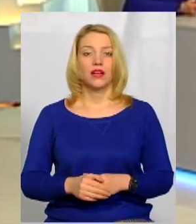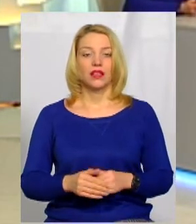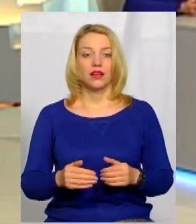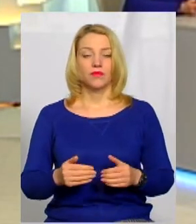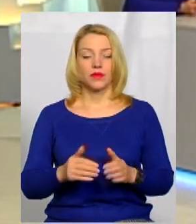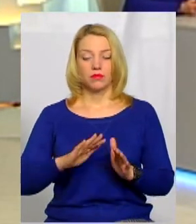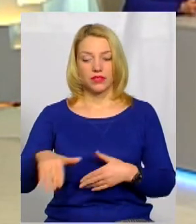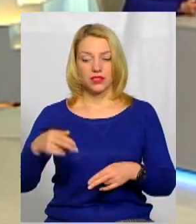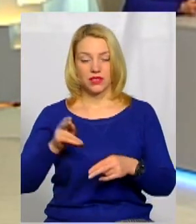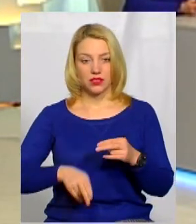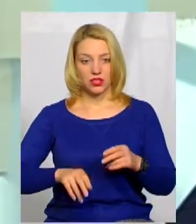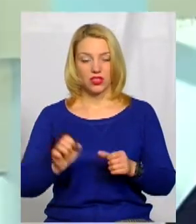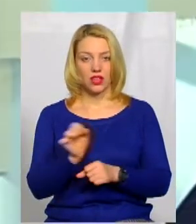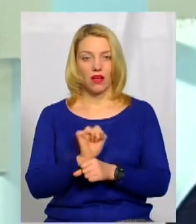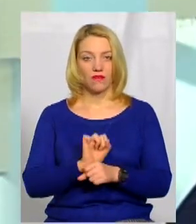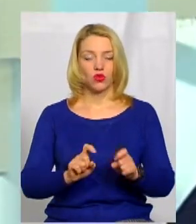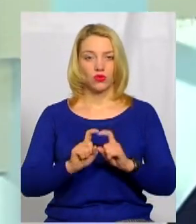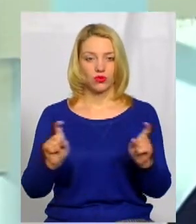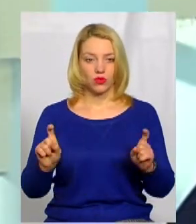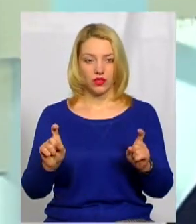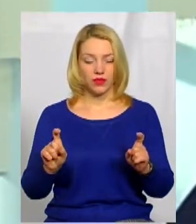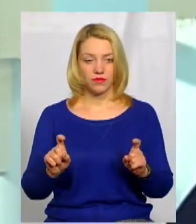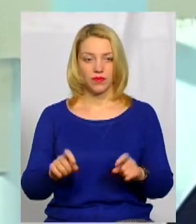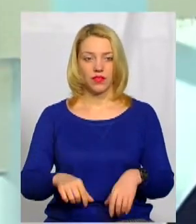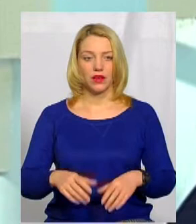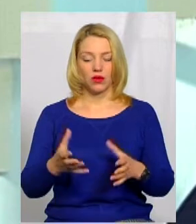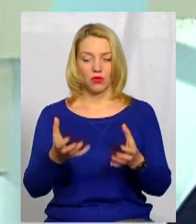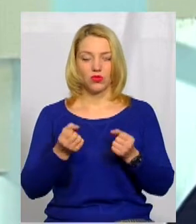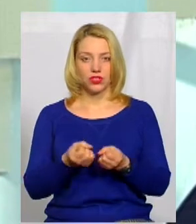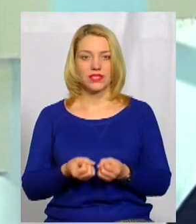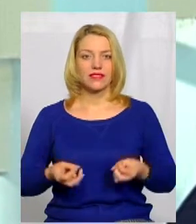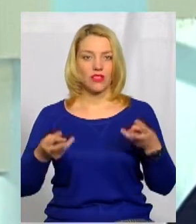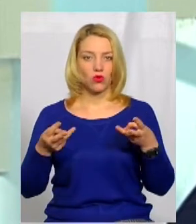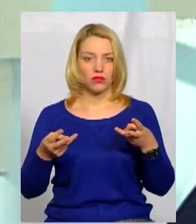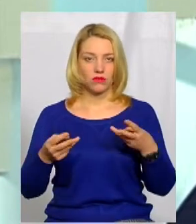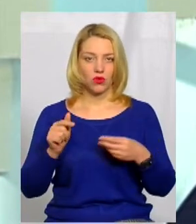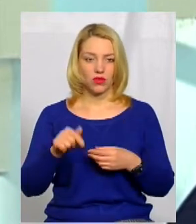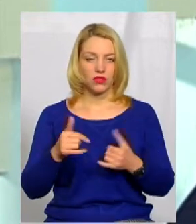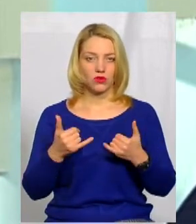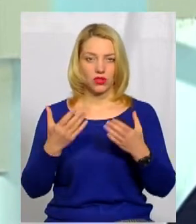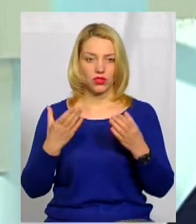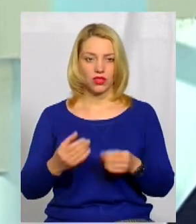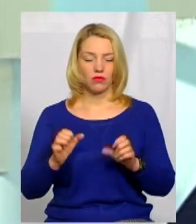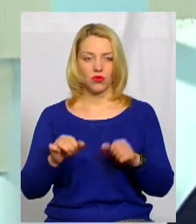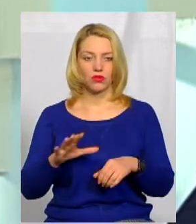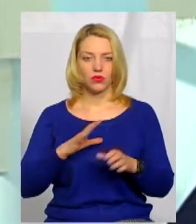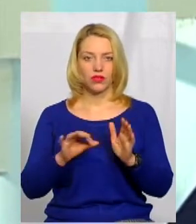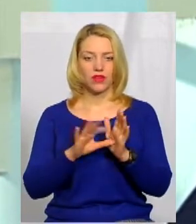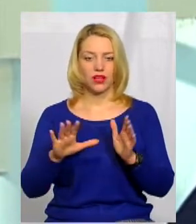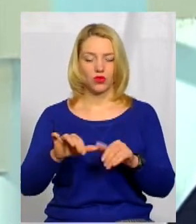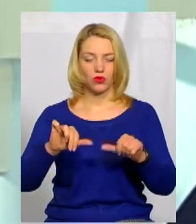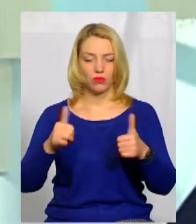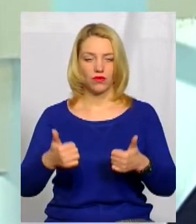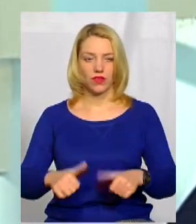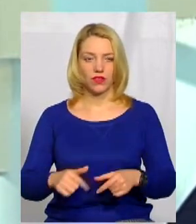після закінчення автошколи получає свідоцтво. Воно на сьогоднішній день може бути в електронному